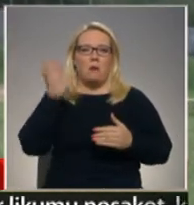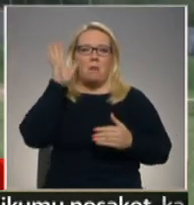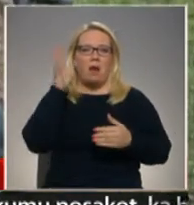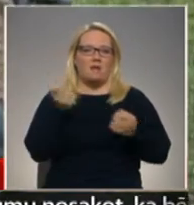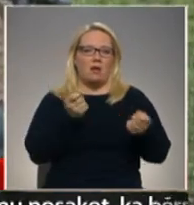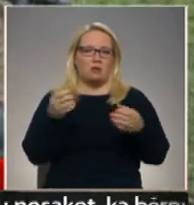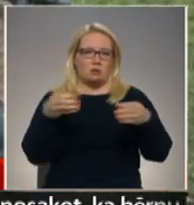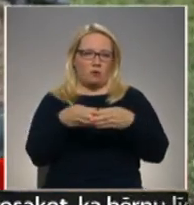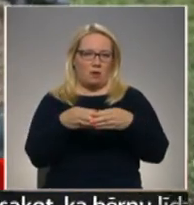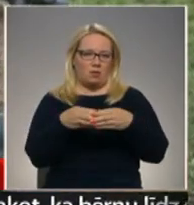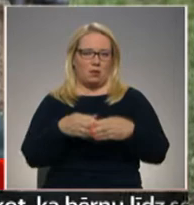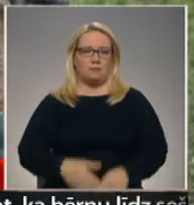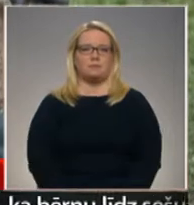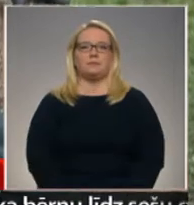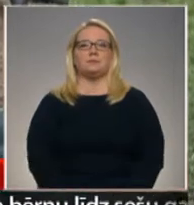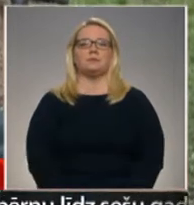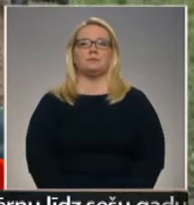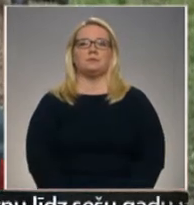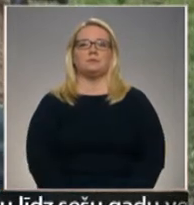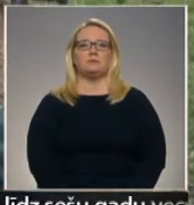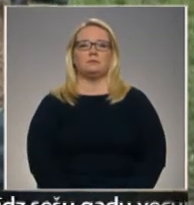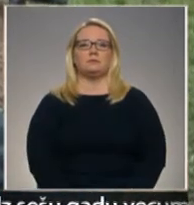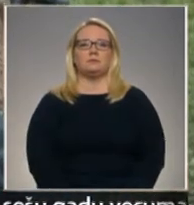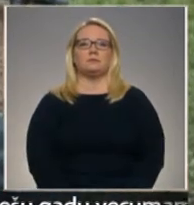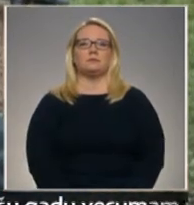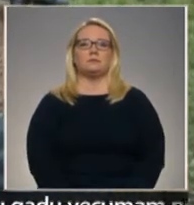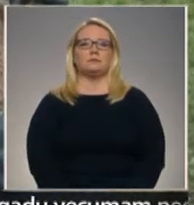komanda. Ilze Kišķenko, Andrejs Mažāns, Latgales reģionālā televīzija.